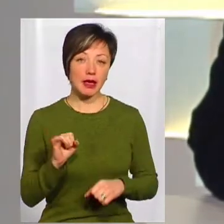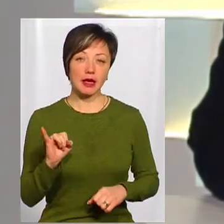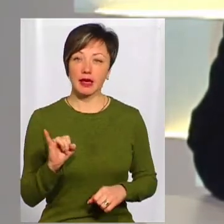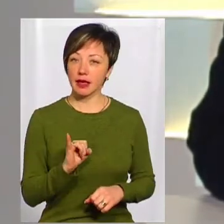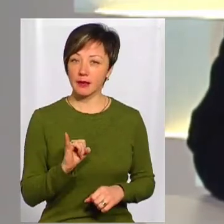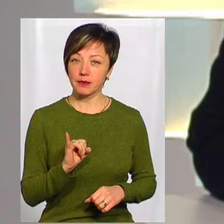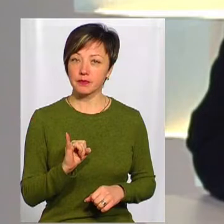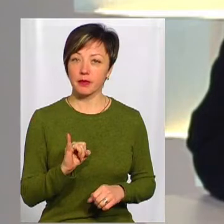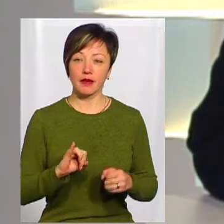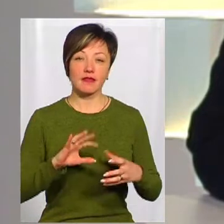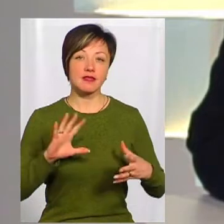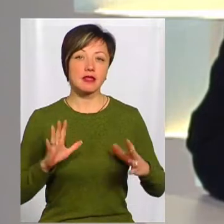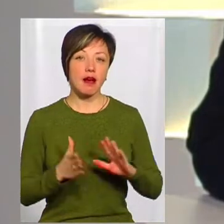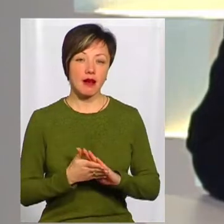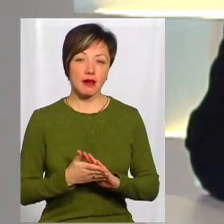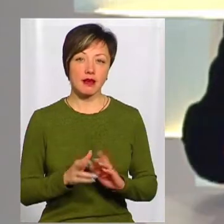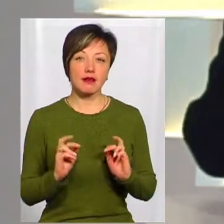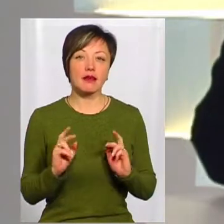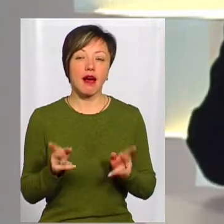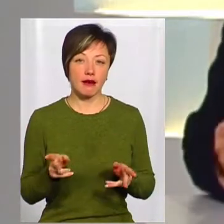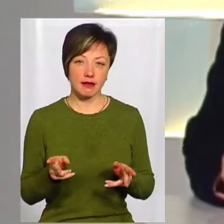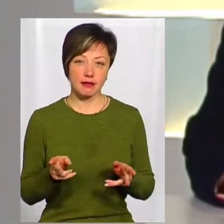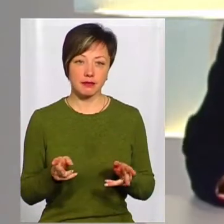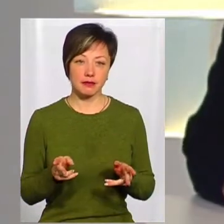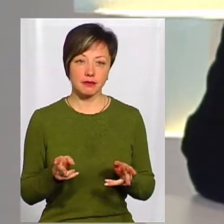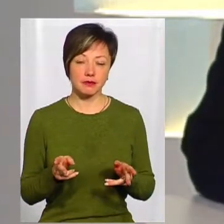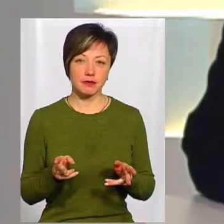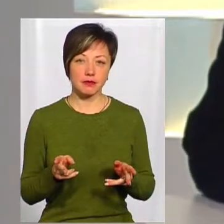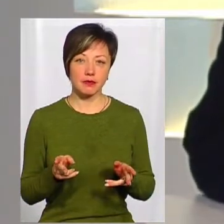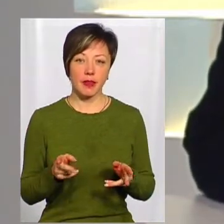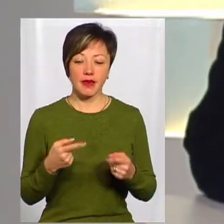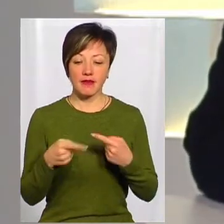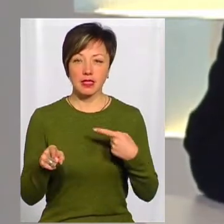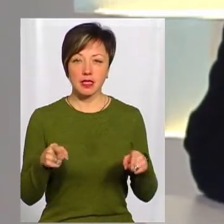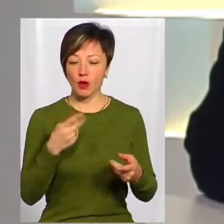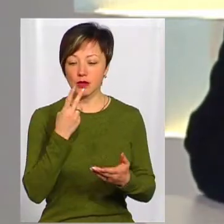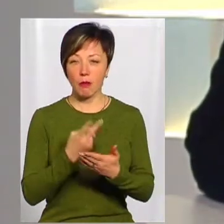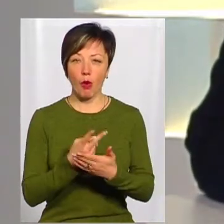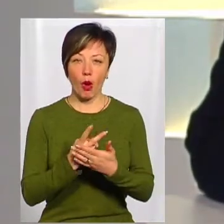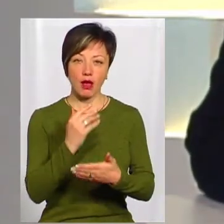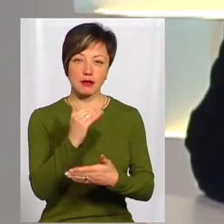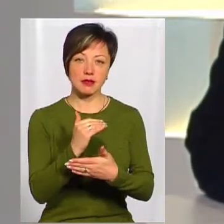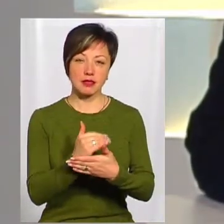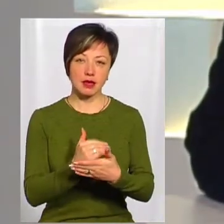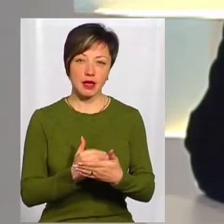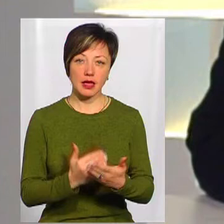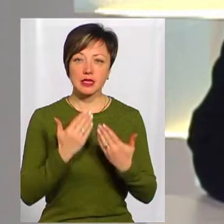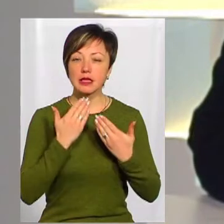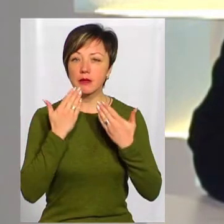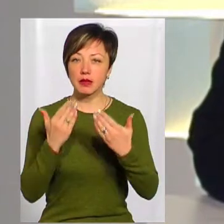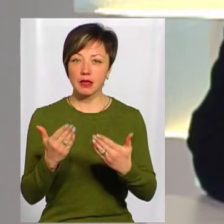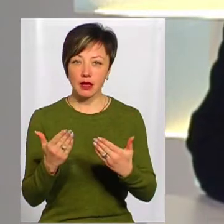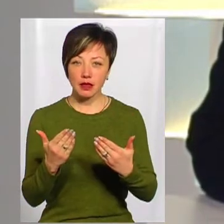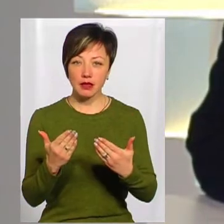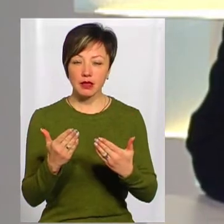взагалі, як відрізняються показники різні? Ми запитали